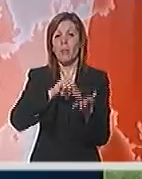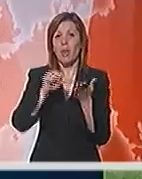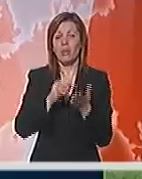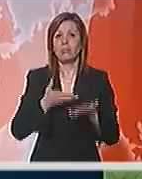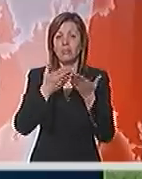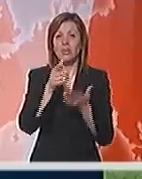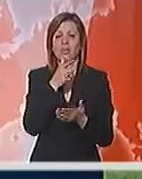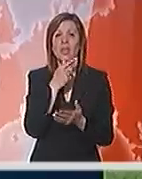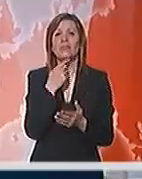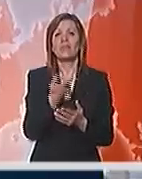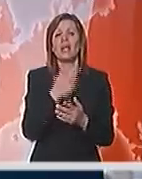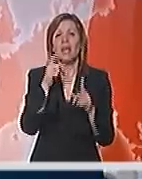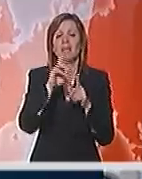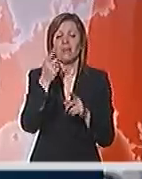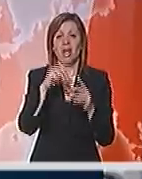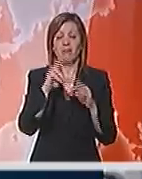devalvaciju.